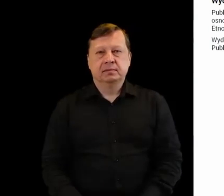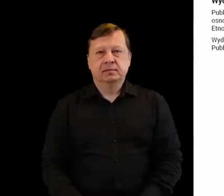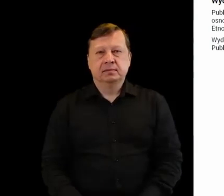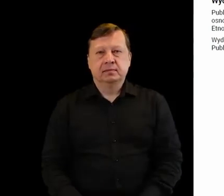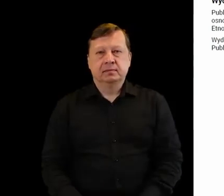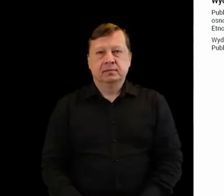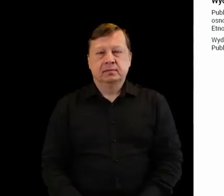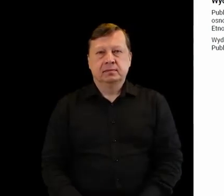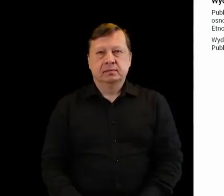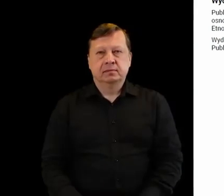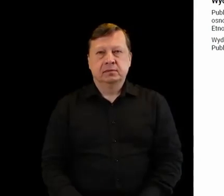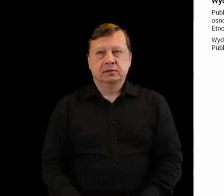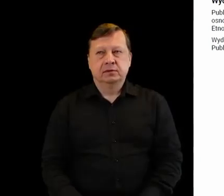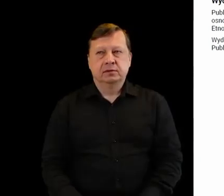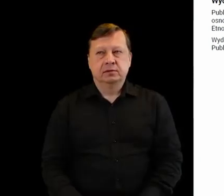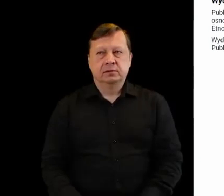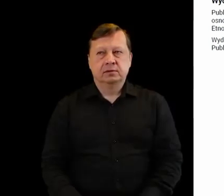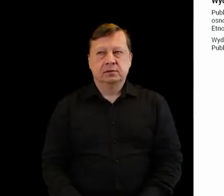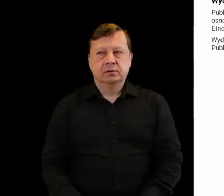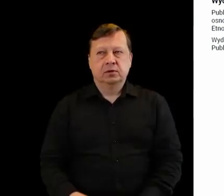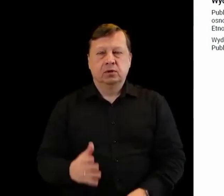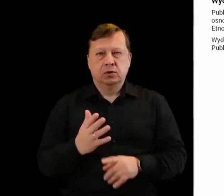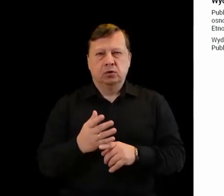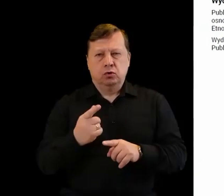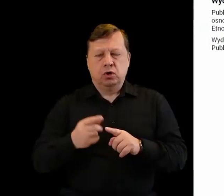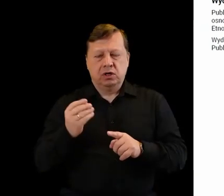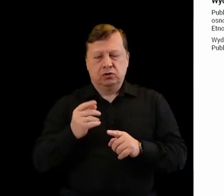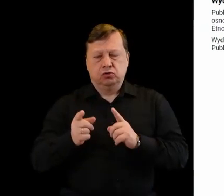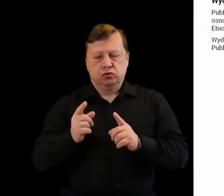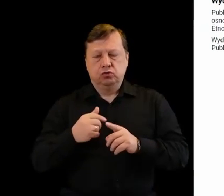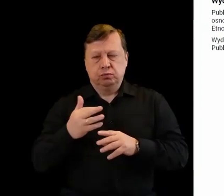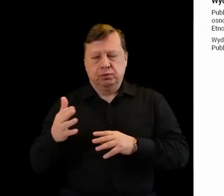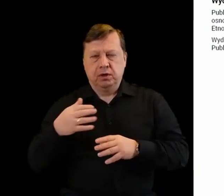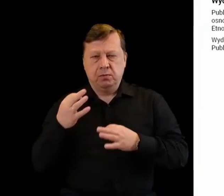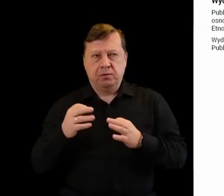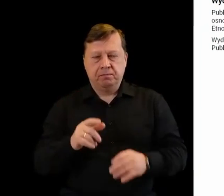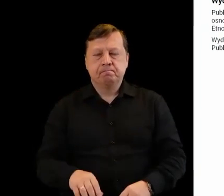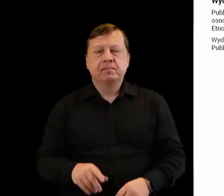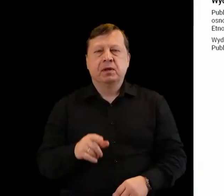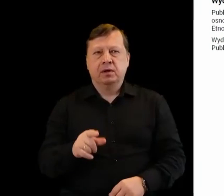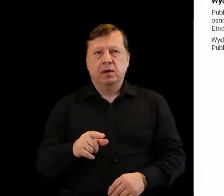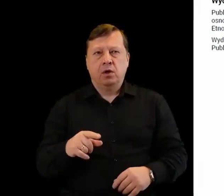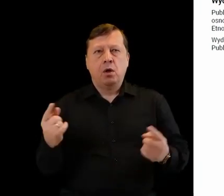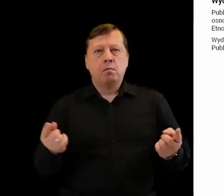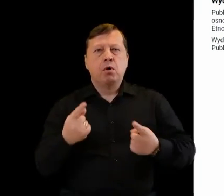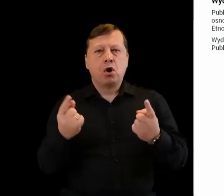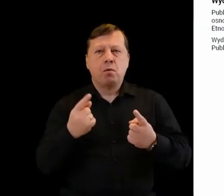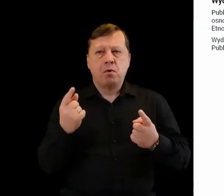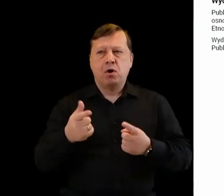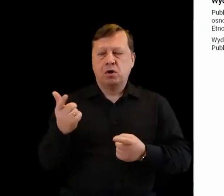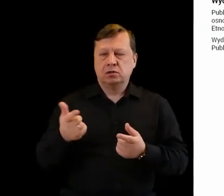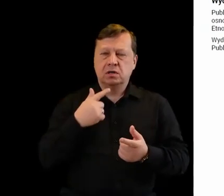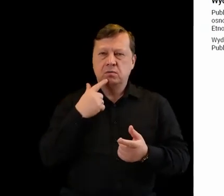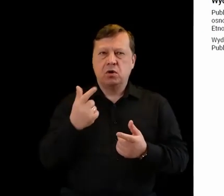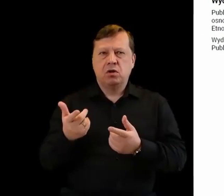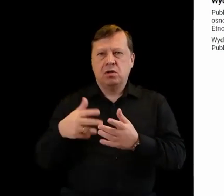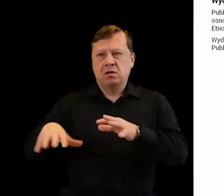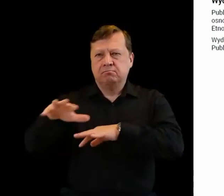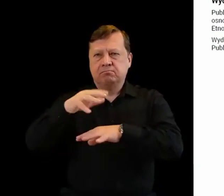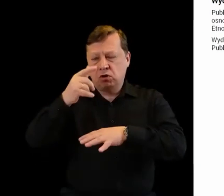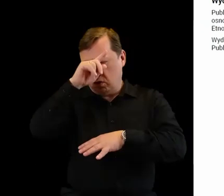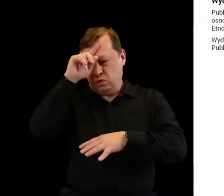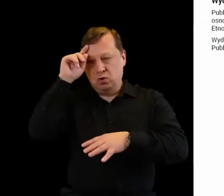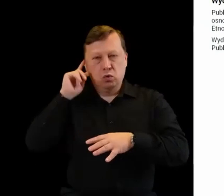Już tak właśnie, żeby trochę szybciej. To jest też promocja twórców z naszego terenu. Małgorzata